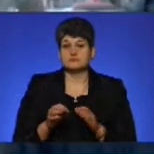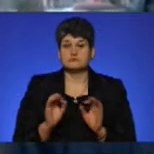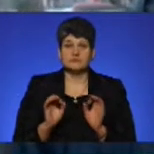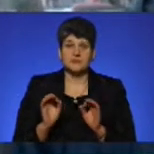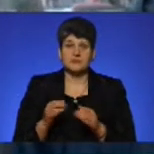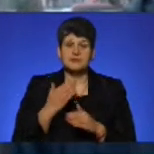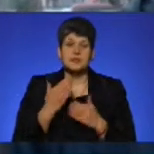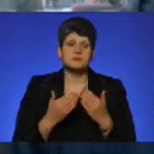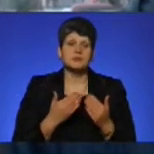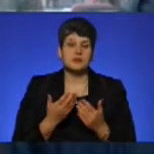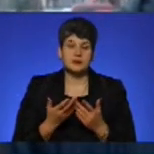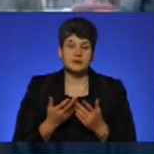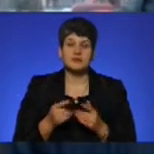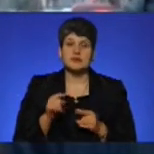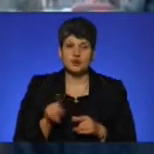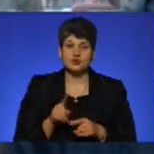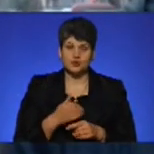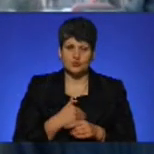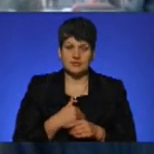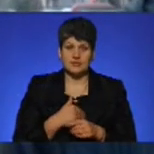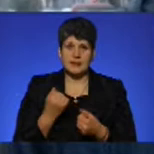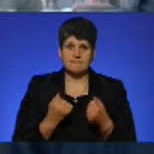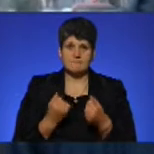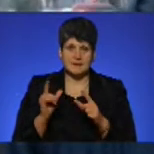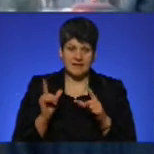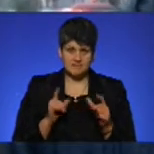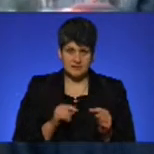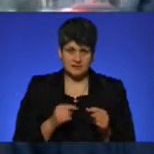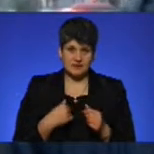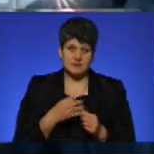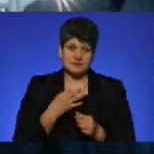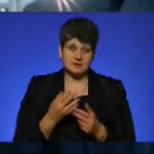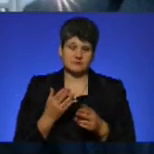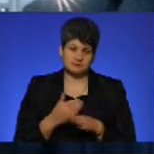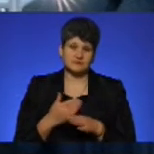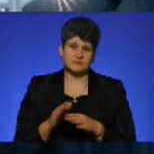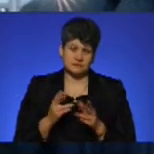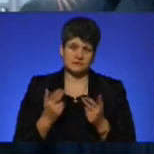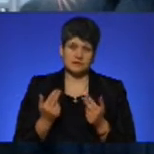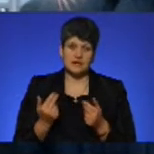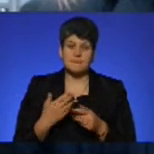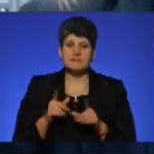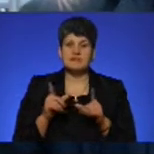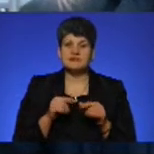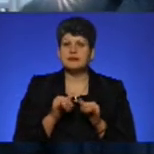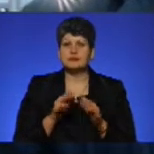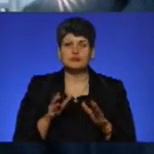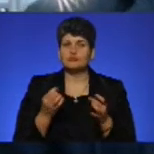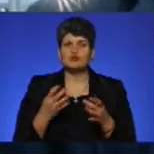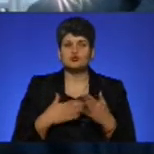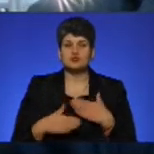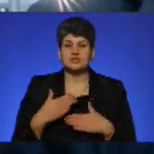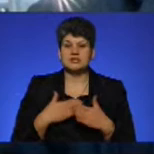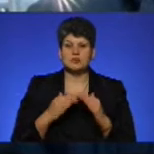запитали, чи це те, чого прагнули перевізники, то я сказав би частково так. Перевізники не можуть просто тішитися якомусь